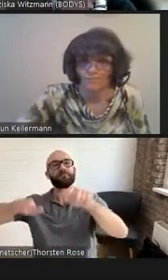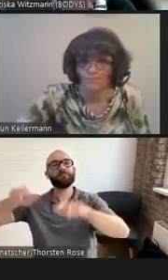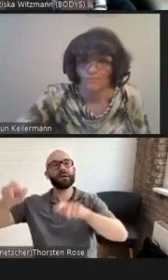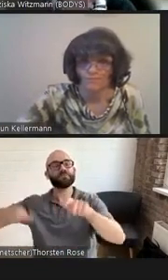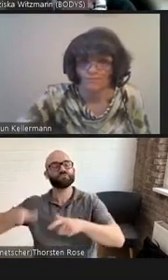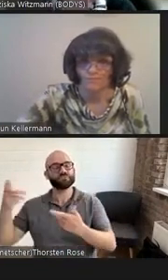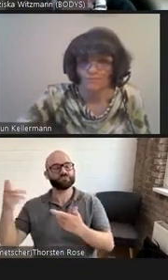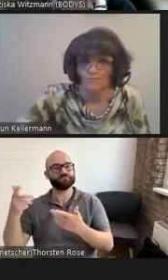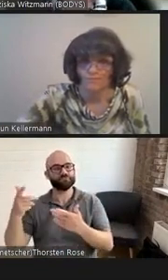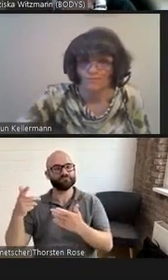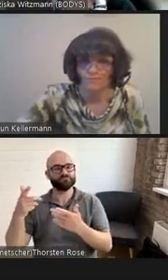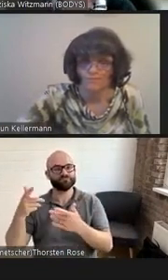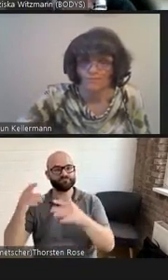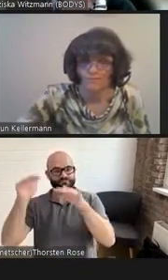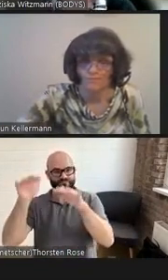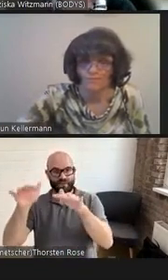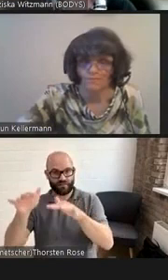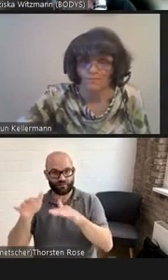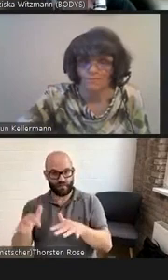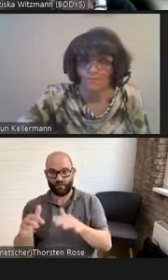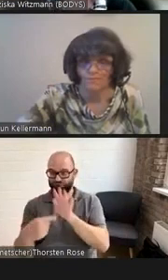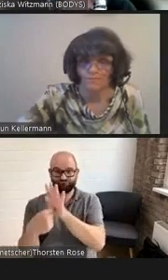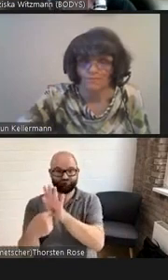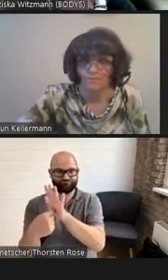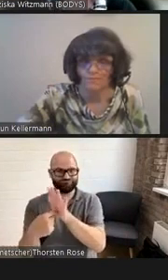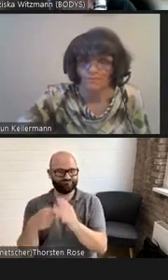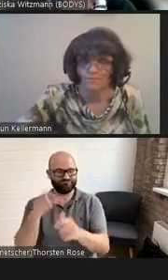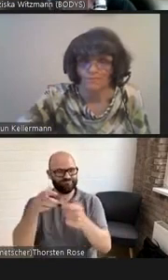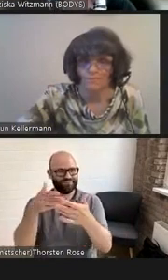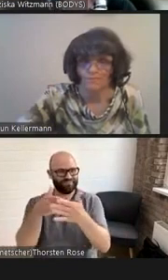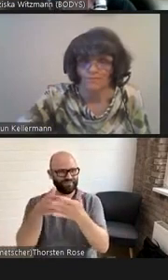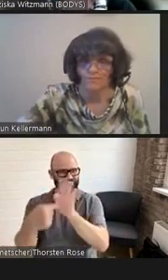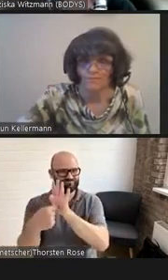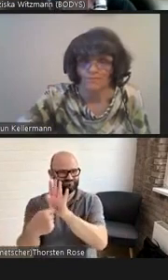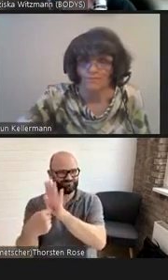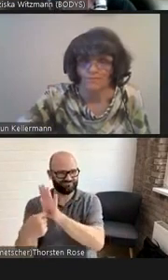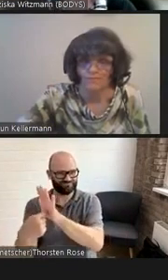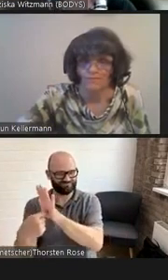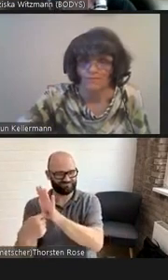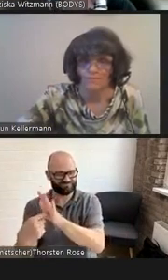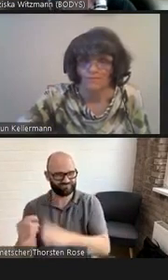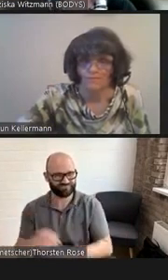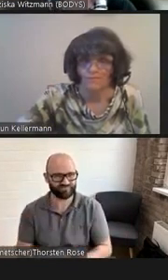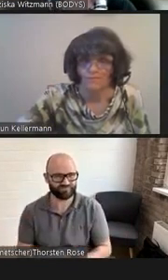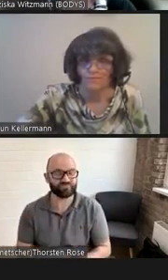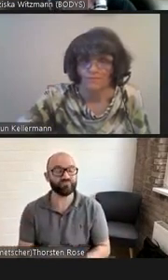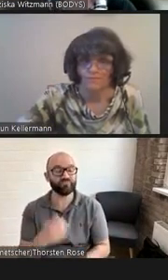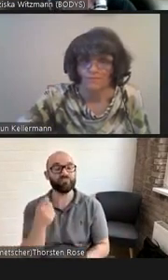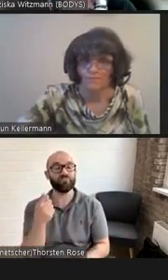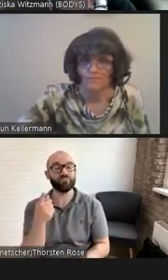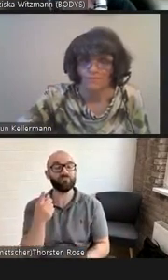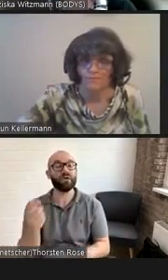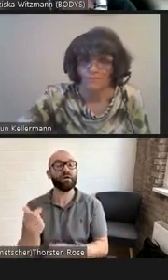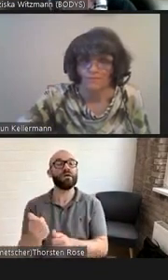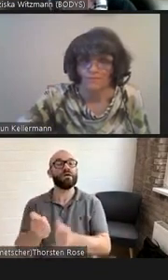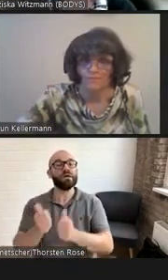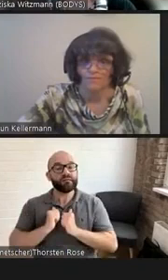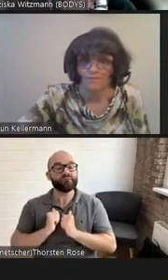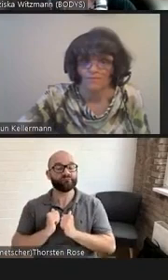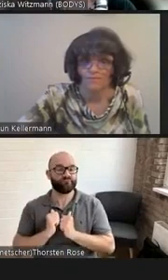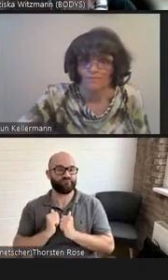kann sie auch dabei helfen, unsere Vorstellungen von der Welt und den Menschen